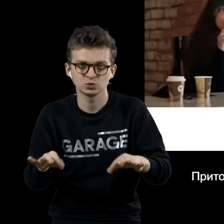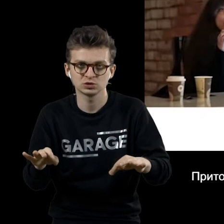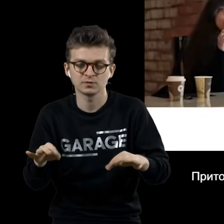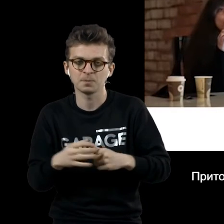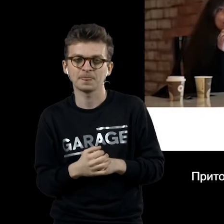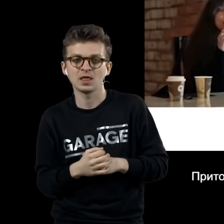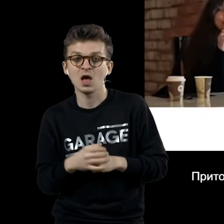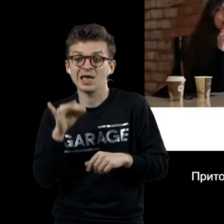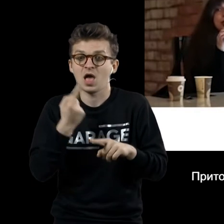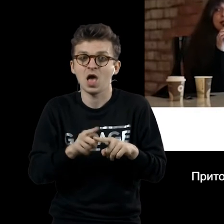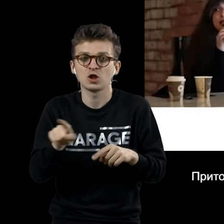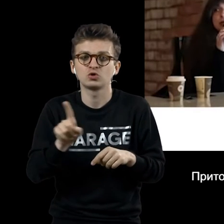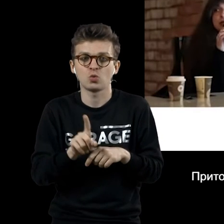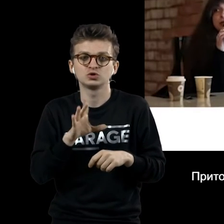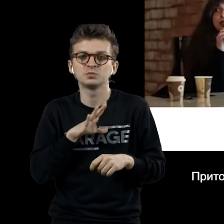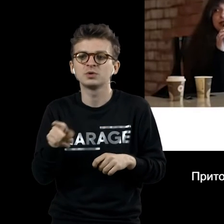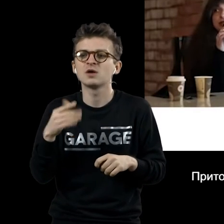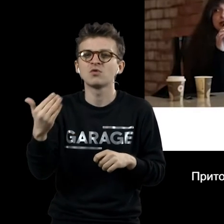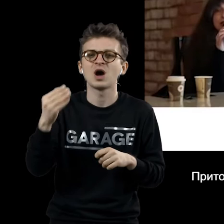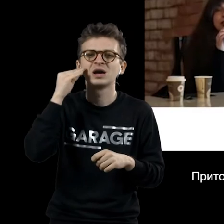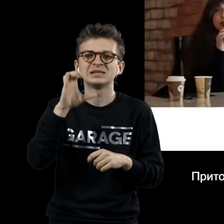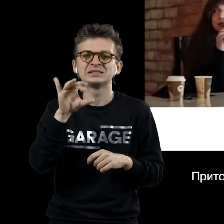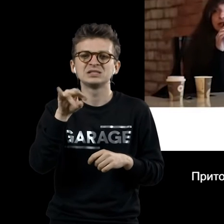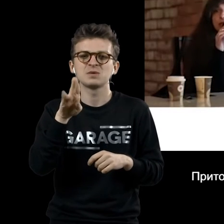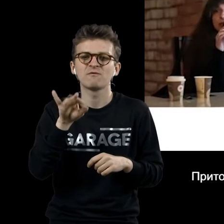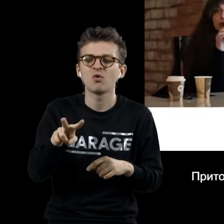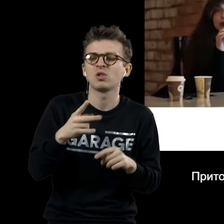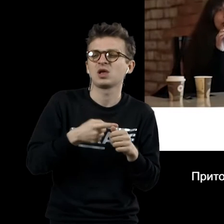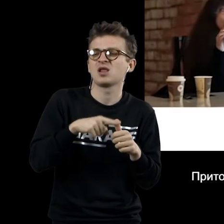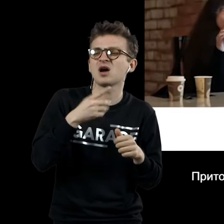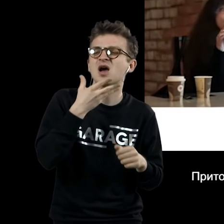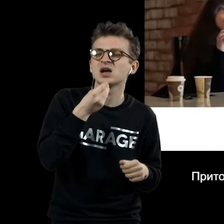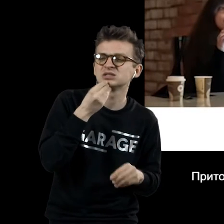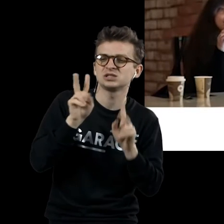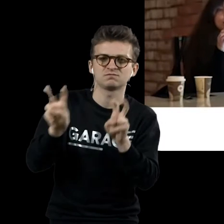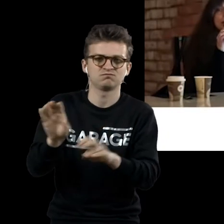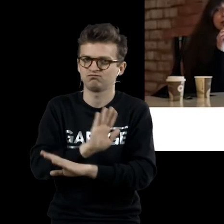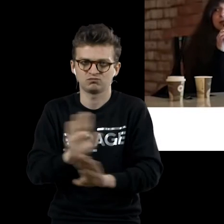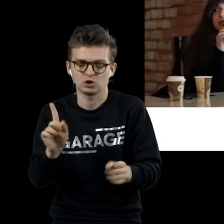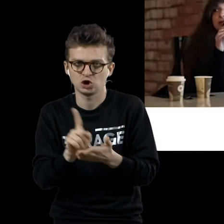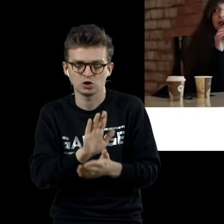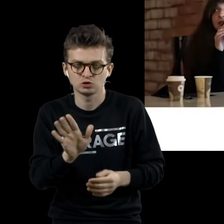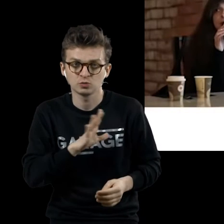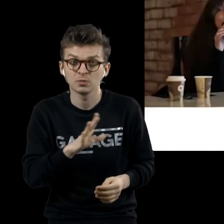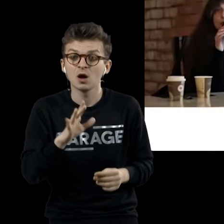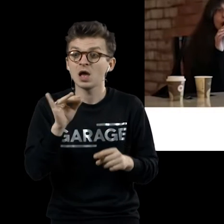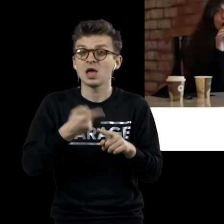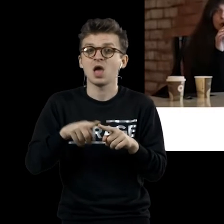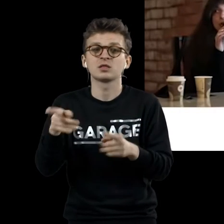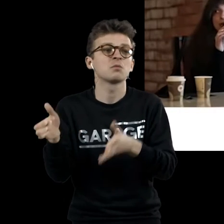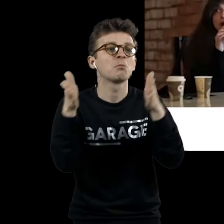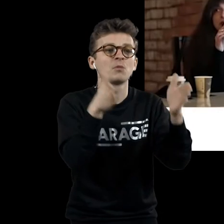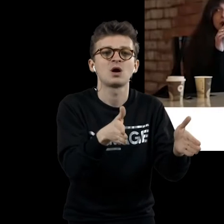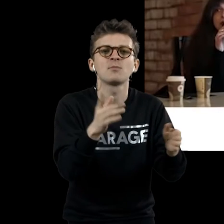любым, предмет должен быть лишен каких-либо символических, эстетических и прочих категорий. Этот предмет выставляется не потому,